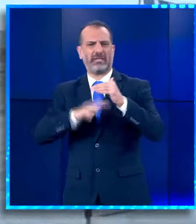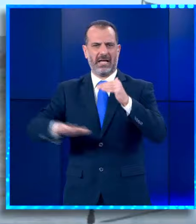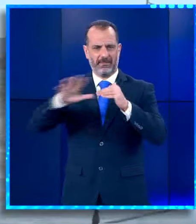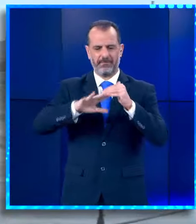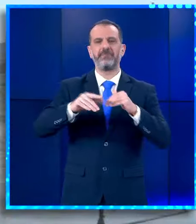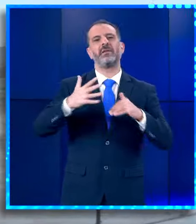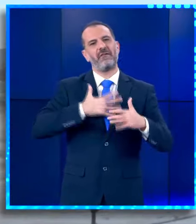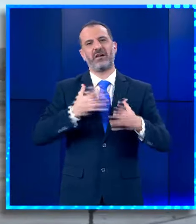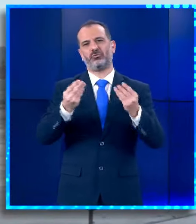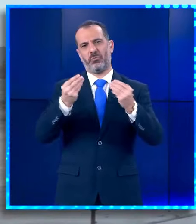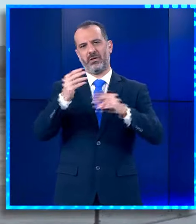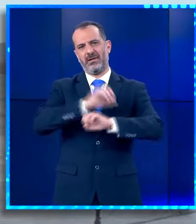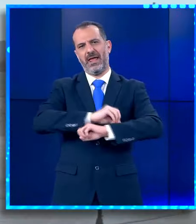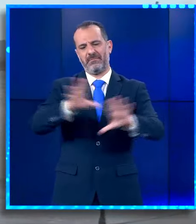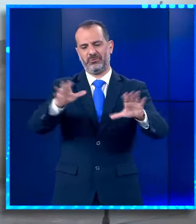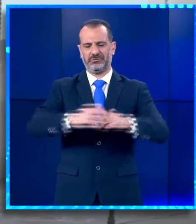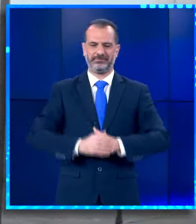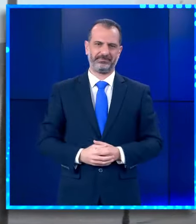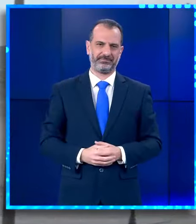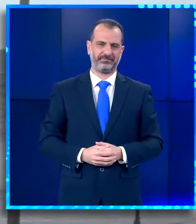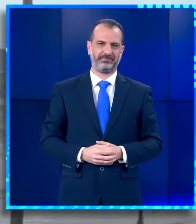Σε ευχαριστούμε πολύ για την ενημέρωση Θοδωρή.